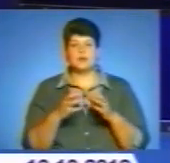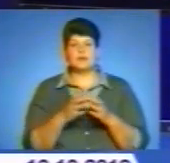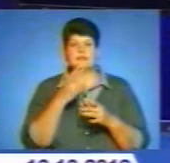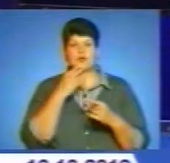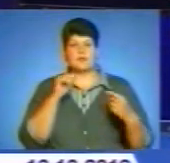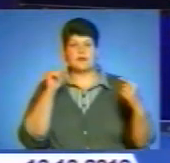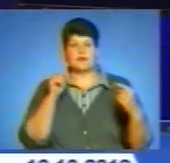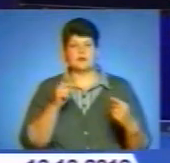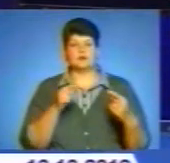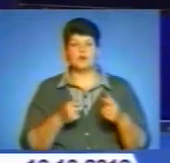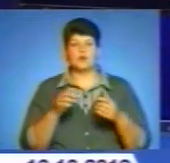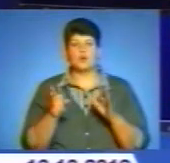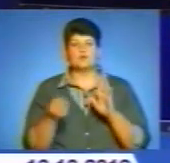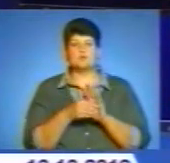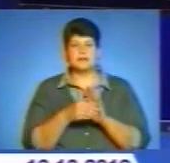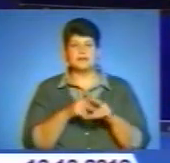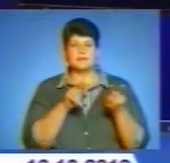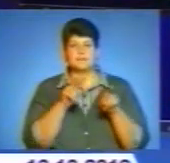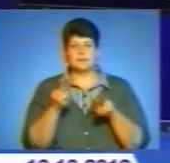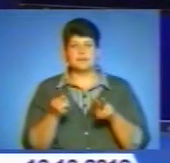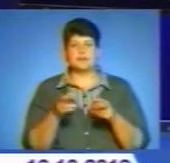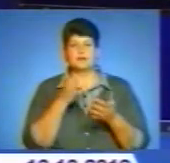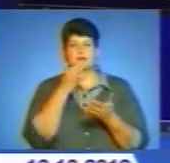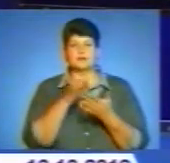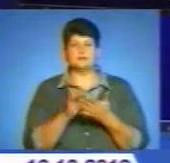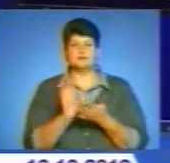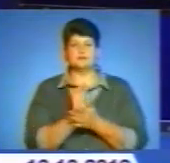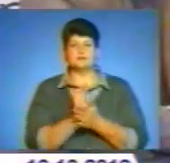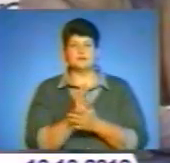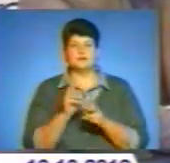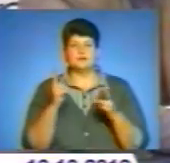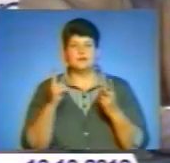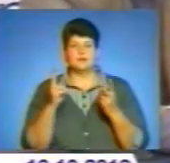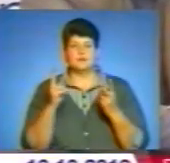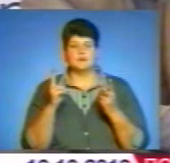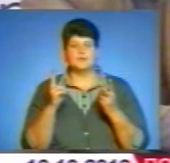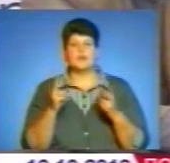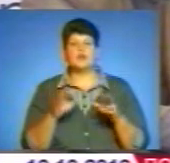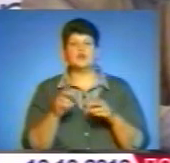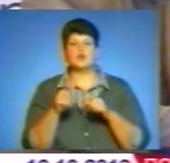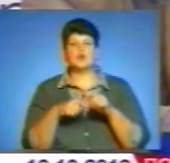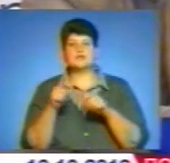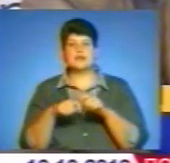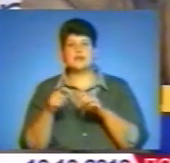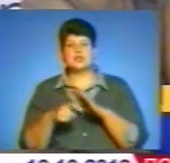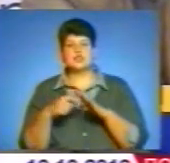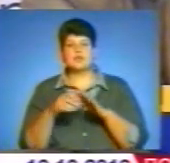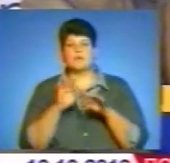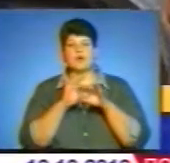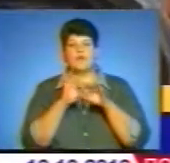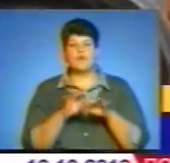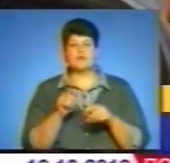громадською організацією «Спілка консультантів експерт-група» на замовлення організації «Народний антикорупційний нагляд»